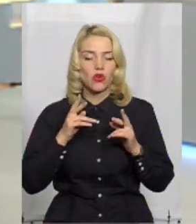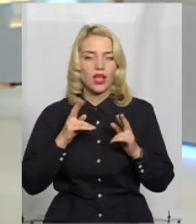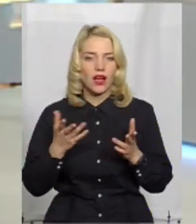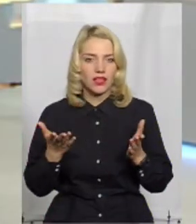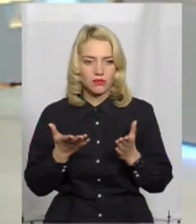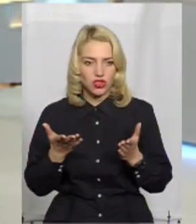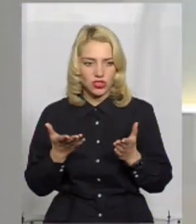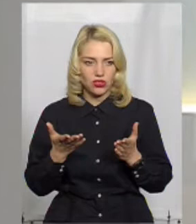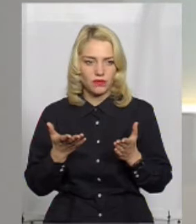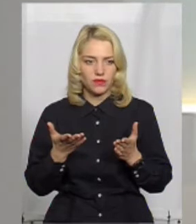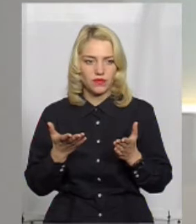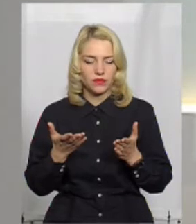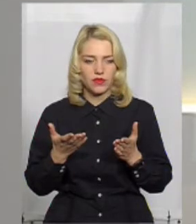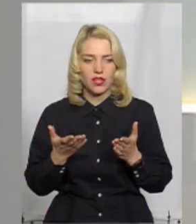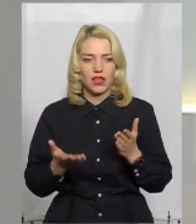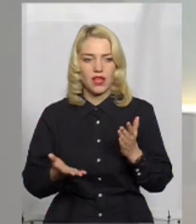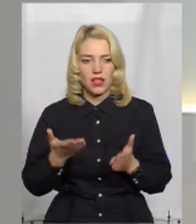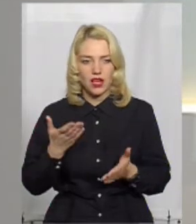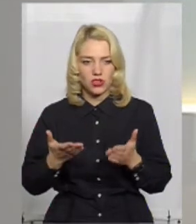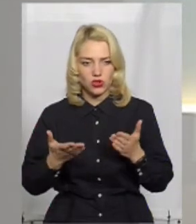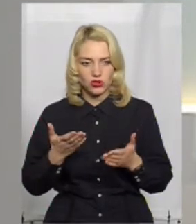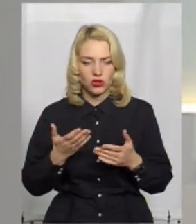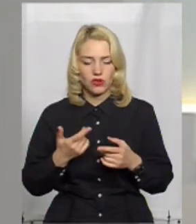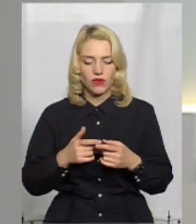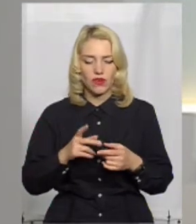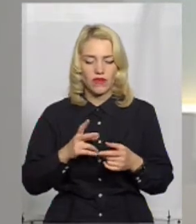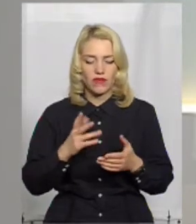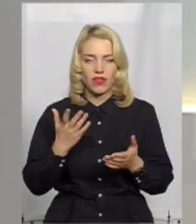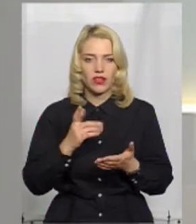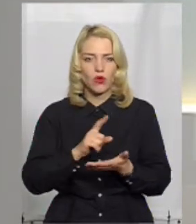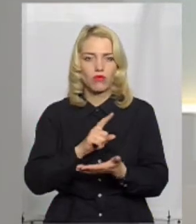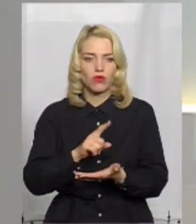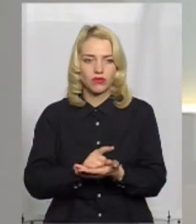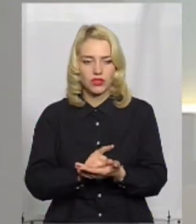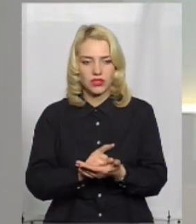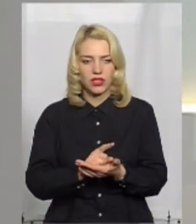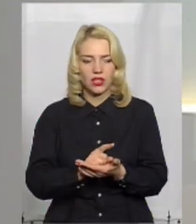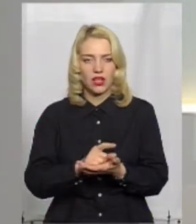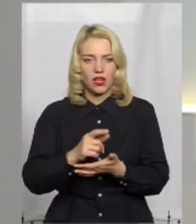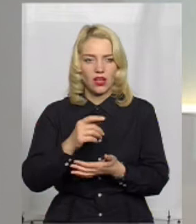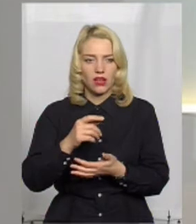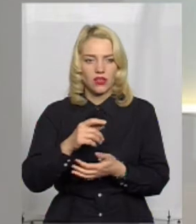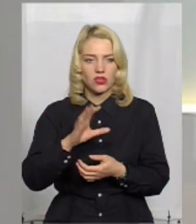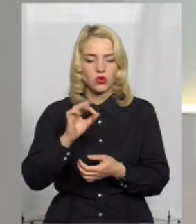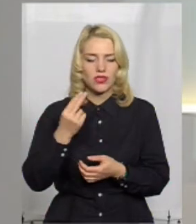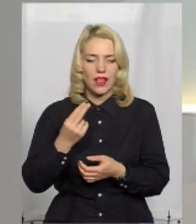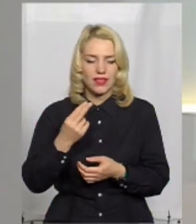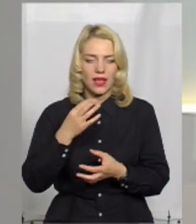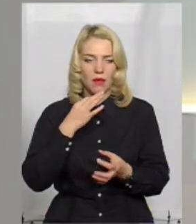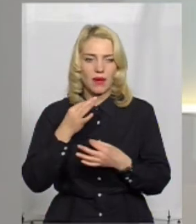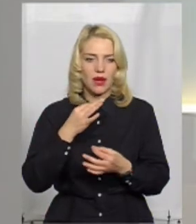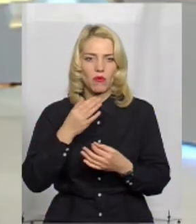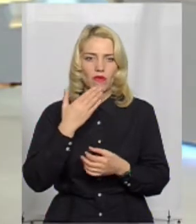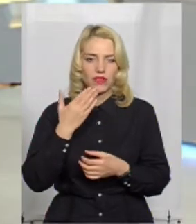визначається, якщо вона визначається, коло обов'язків, компетенція соціальних перемовників?